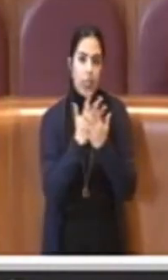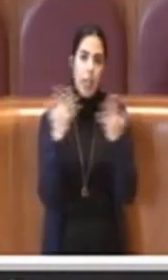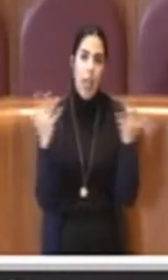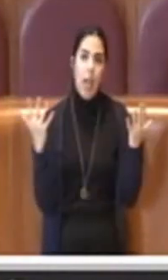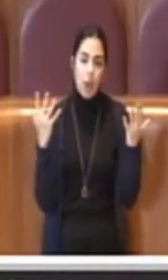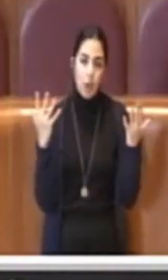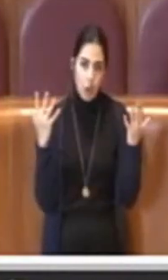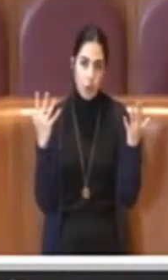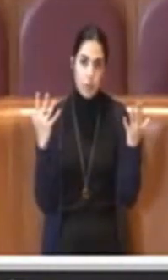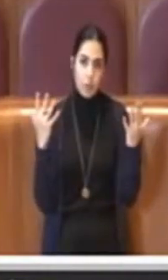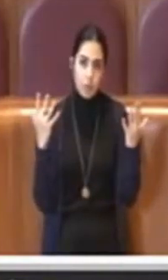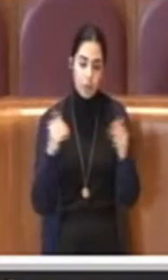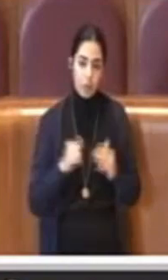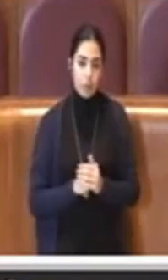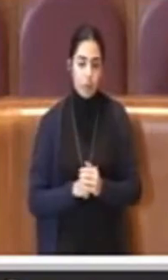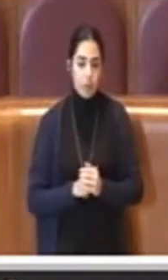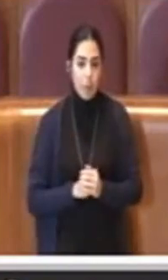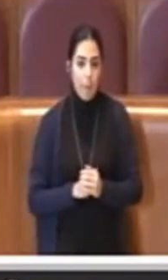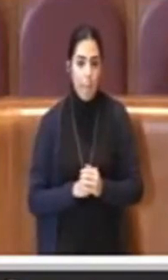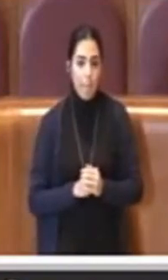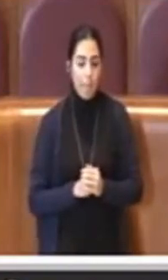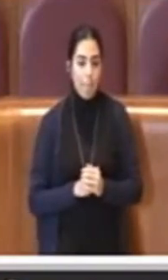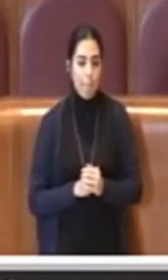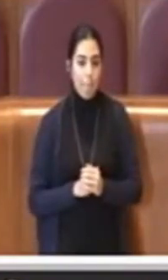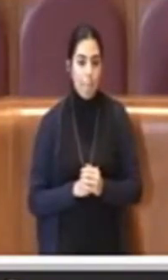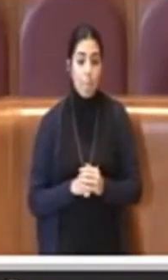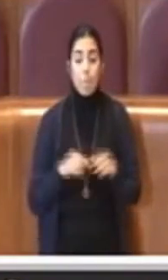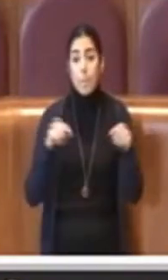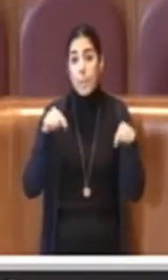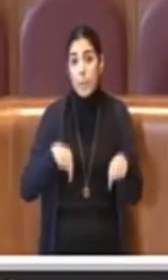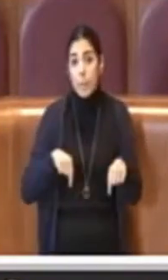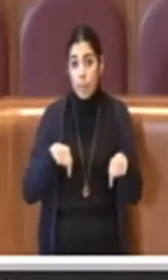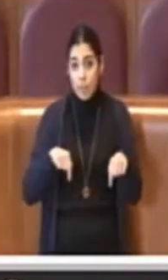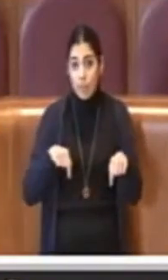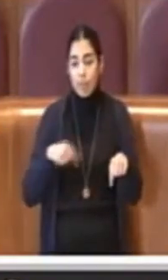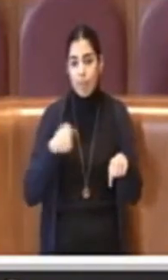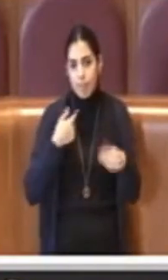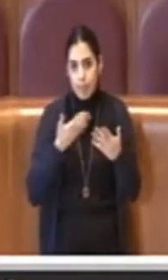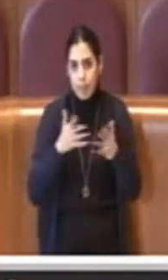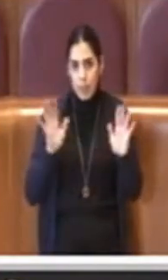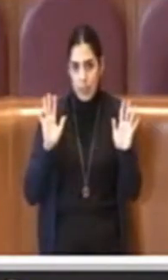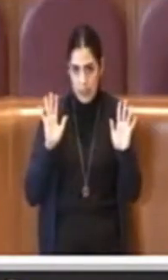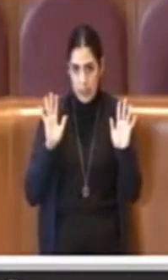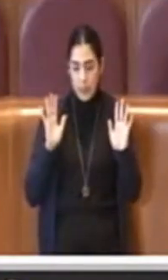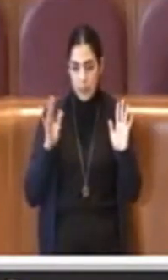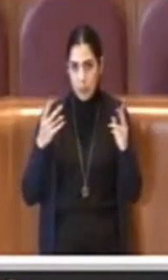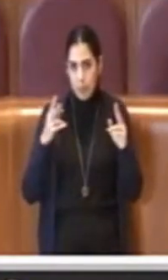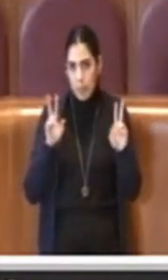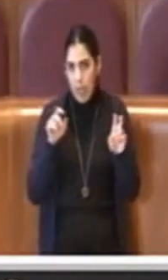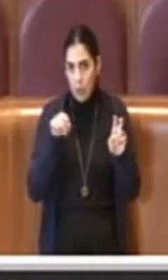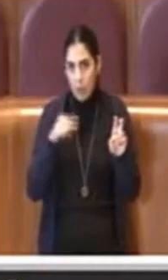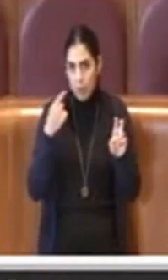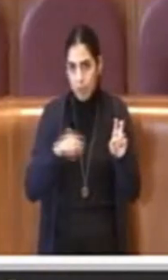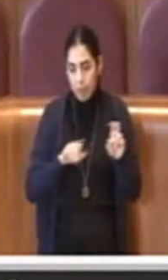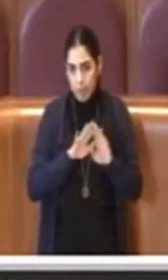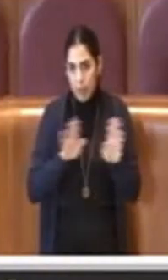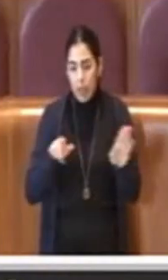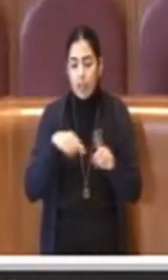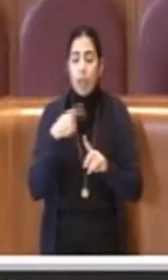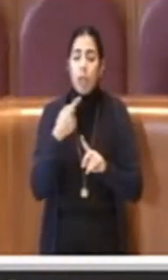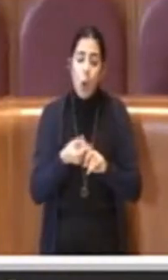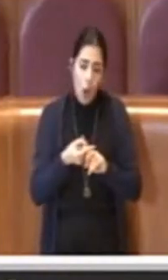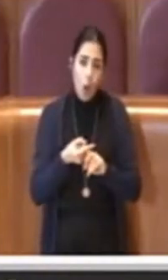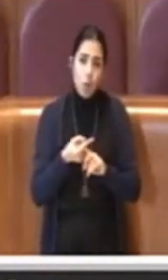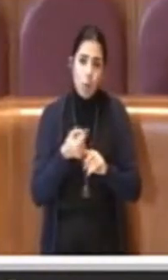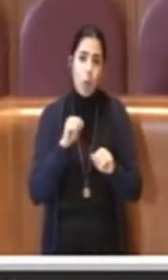insomma di quest'anno. Al momento insomma mi fermo qui su questo punto per poi ritornare in seguito